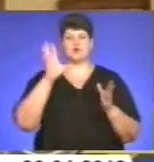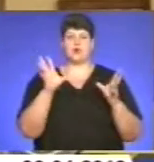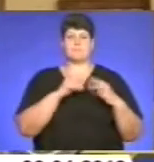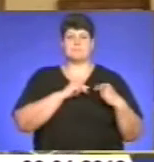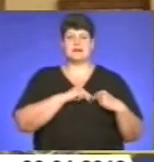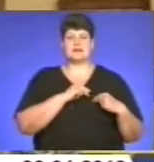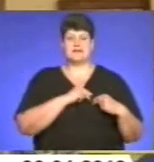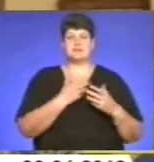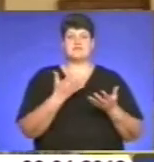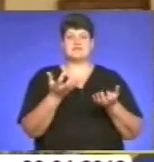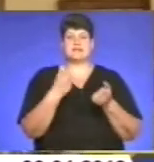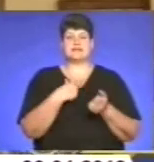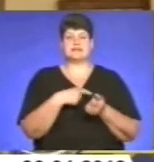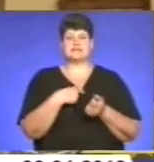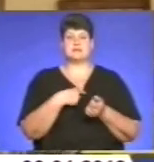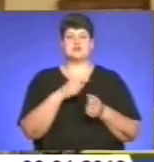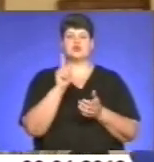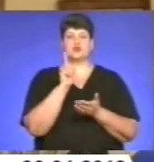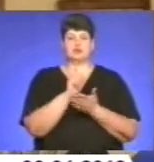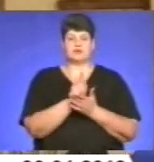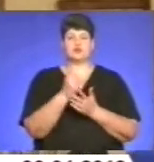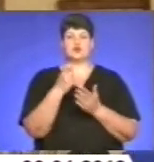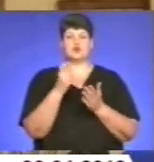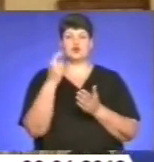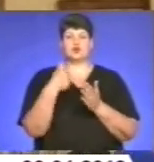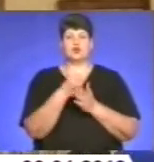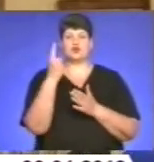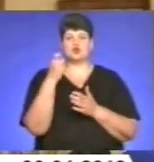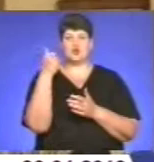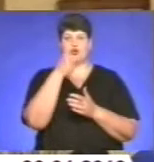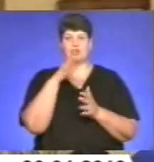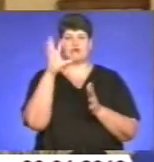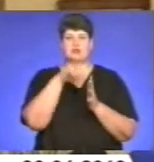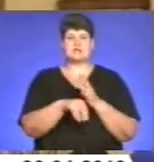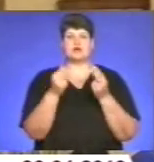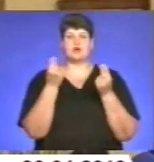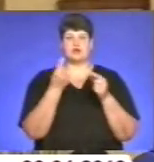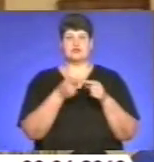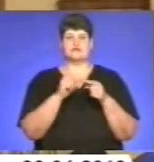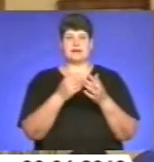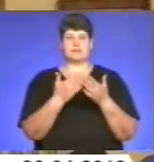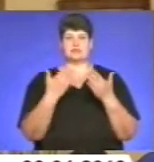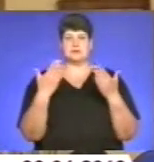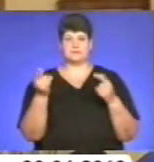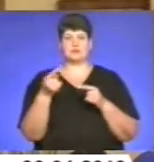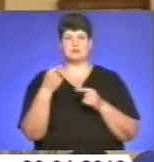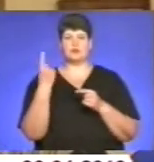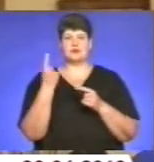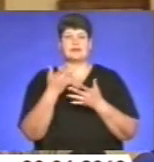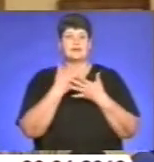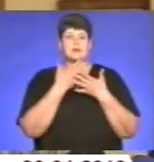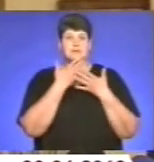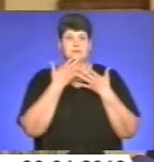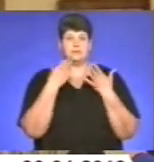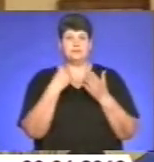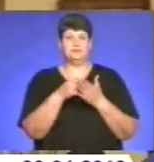свого боку взяли на себе зобов'язання до сторіччям музею вкласти якісь кошти в цей музей, тому що ви знаєте, Тернопільська область – це є тої єдиної області, яка не має